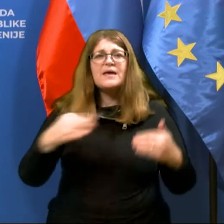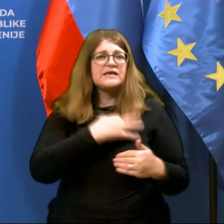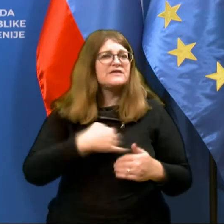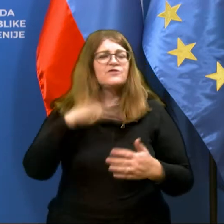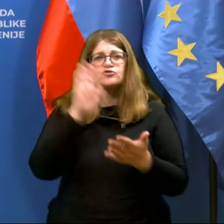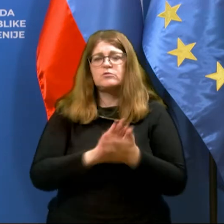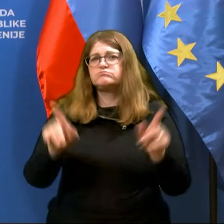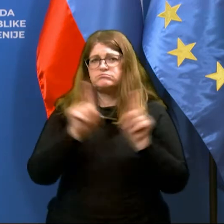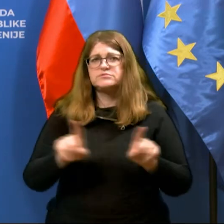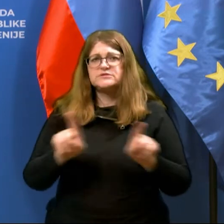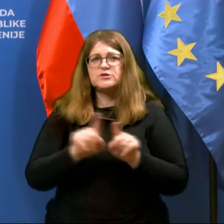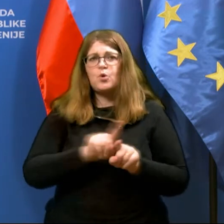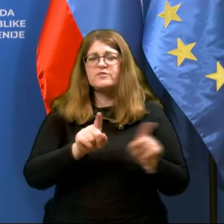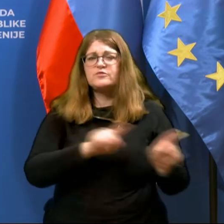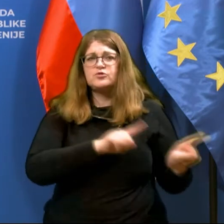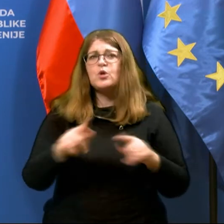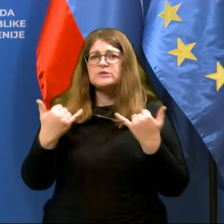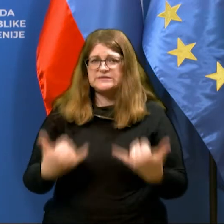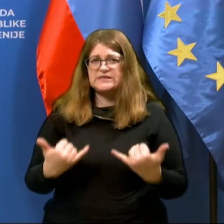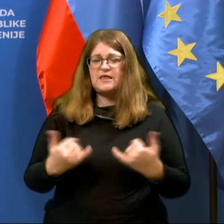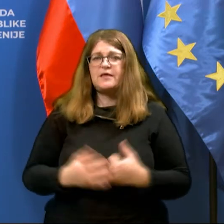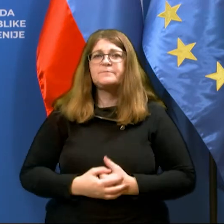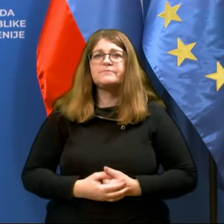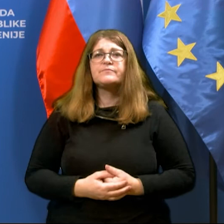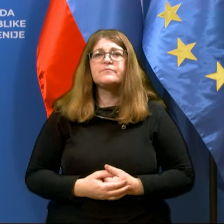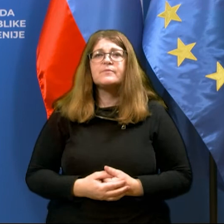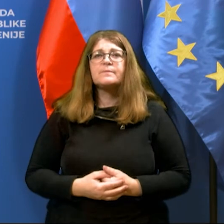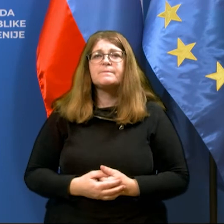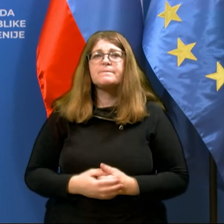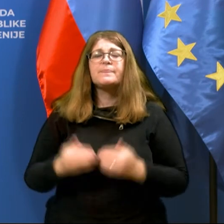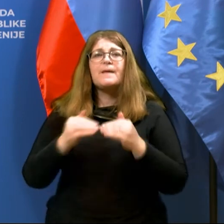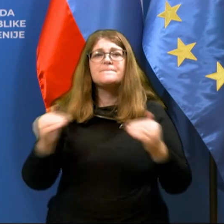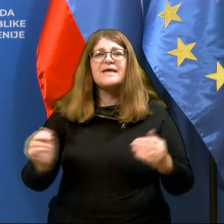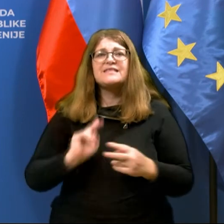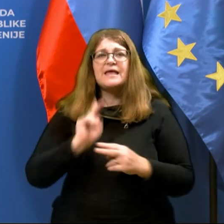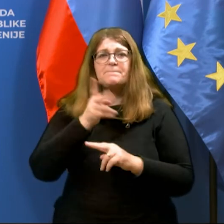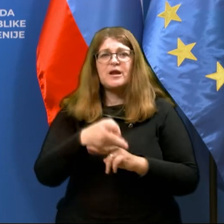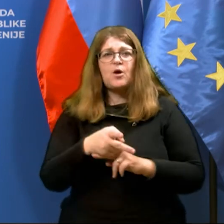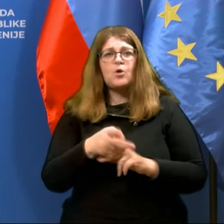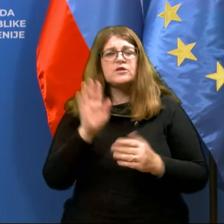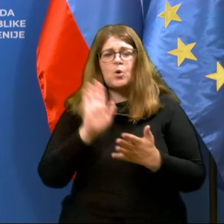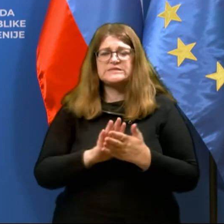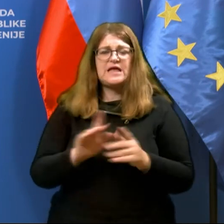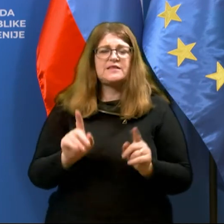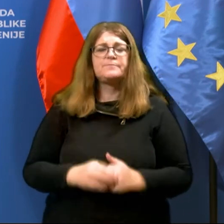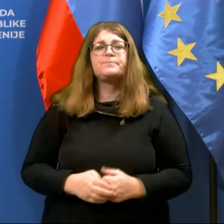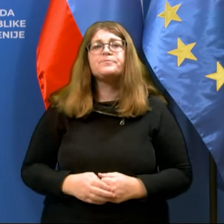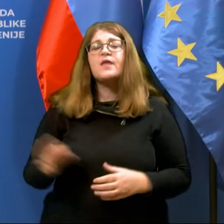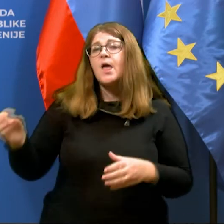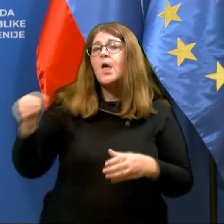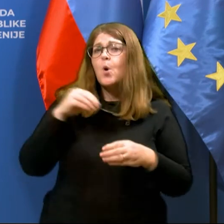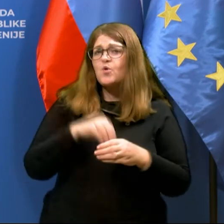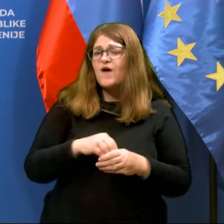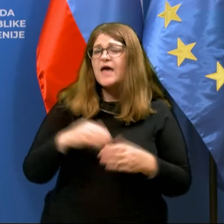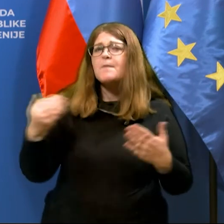bila, tam seveda so te mejne, mejni prehodi pač taki kot so. Uvajamo